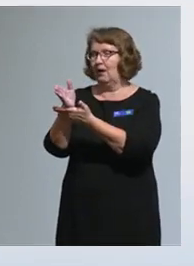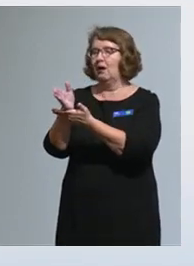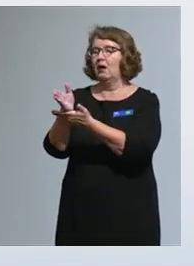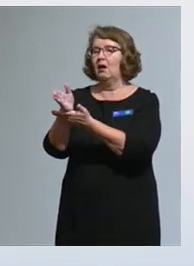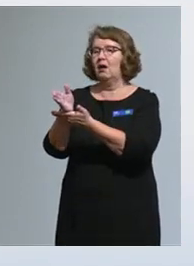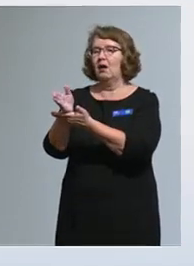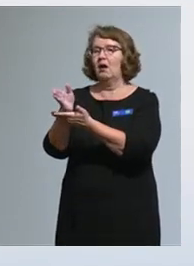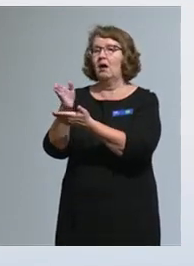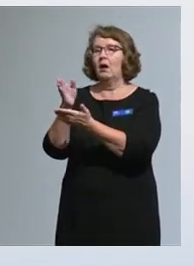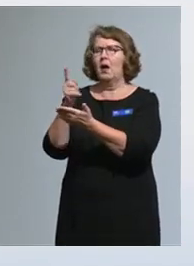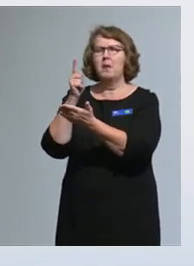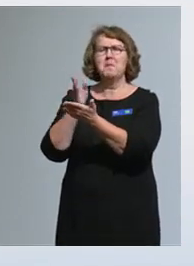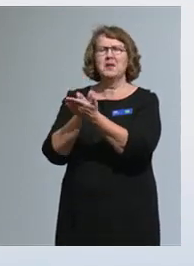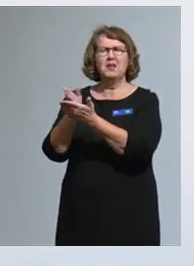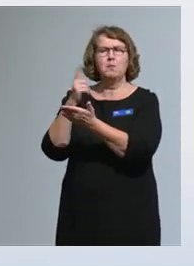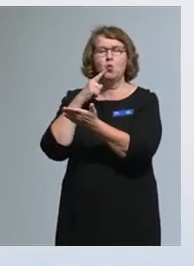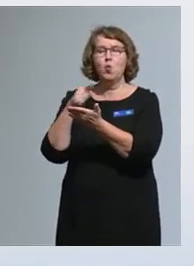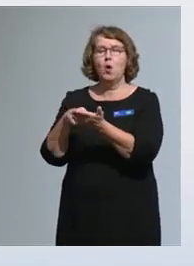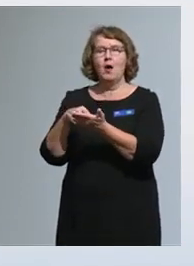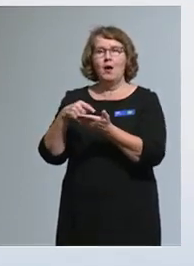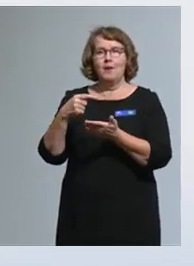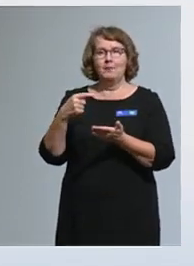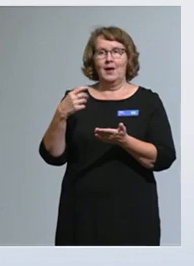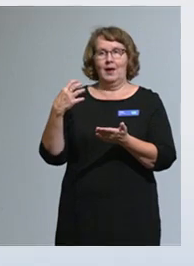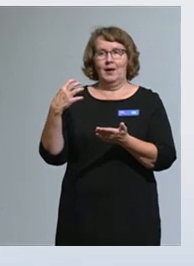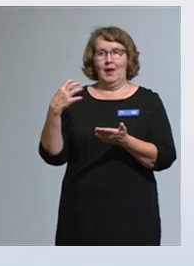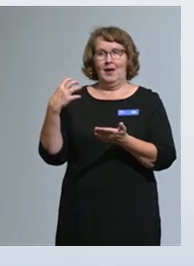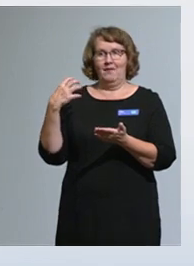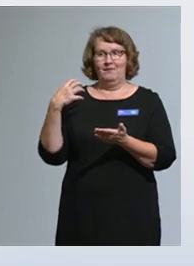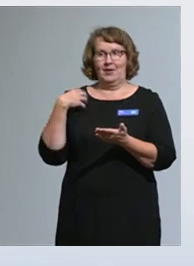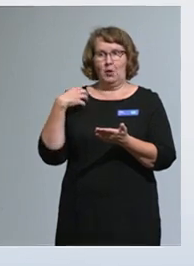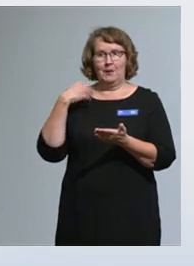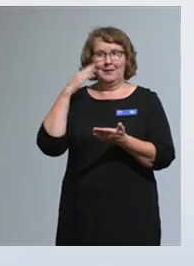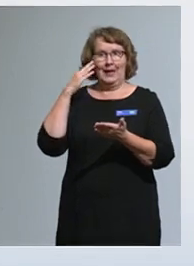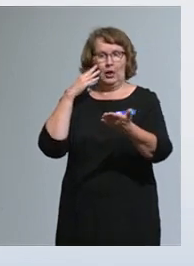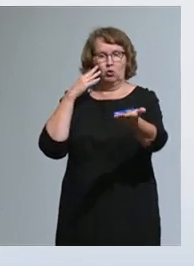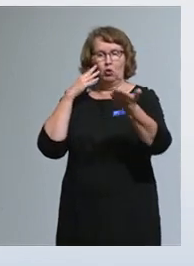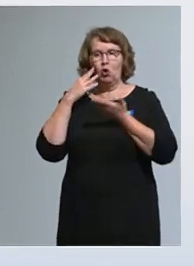tieto viranomaiselle toimitetaan ainoastaan kerran.